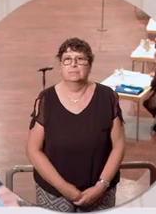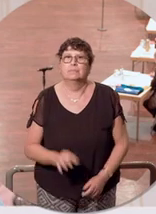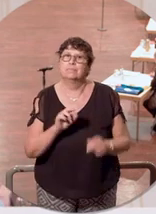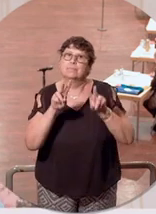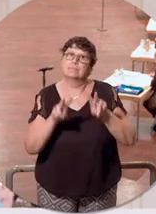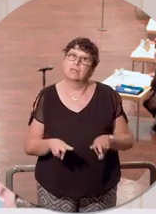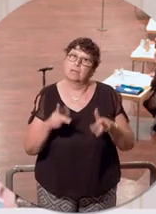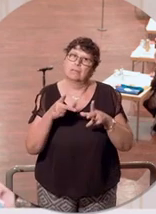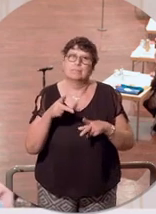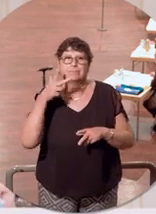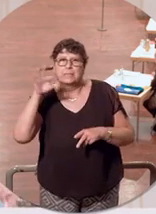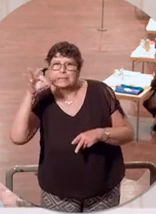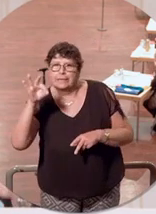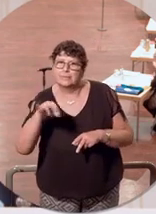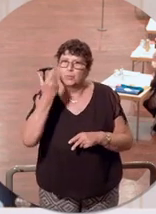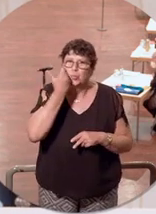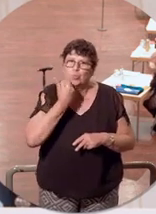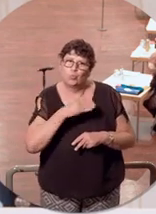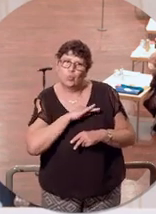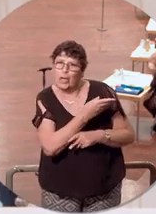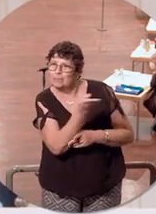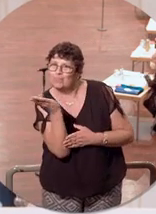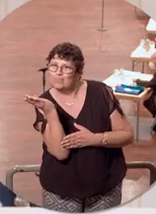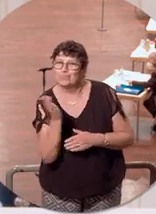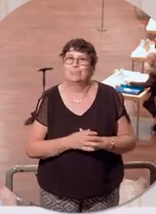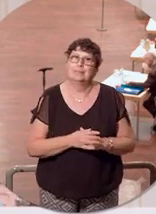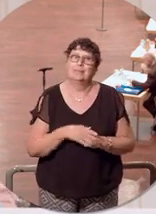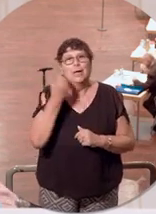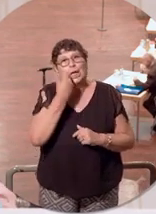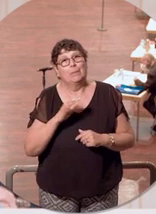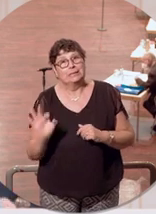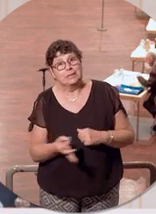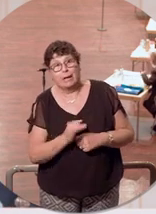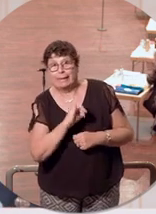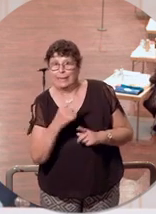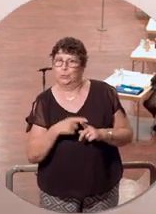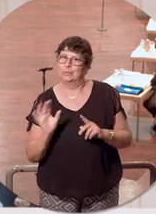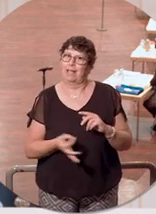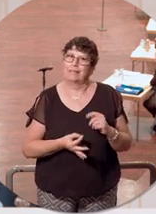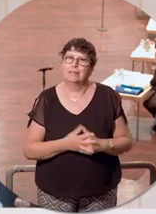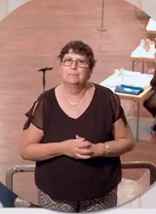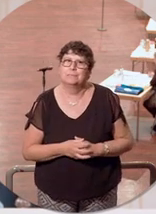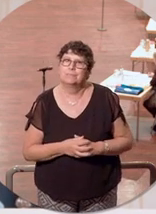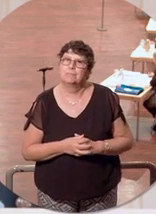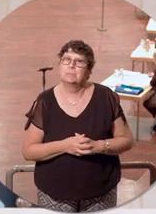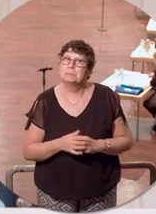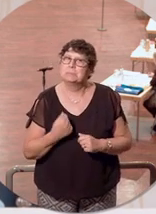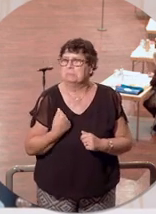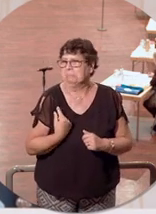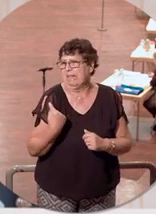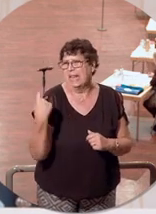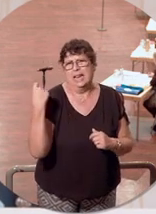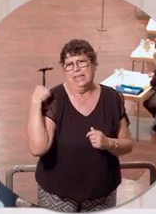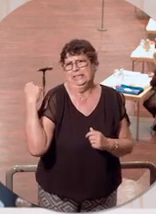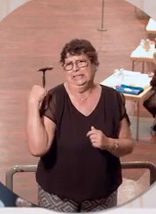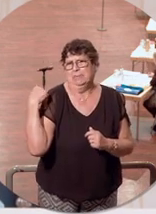Sehr geehrter Herr Präsident, liebe Kolleginnen, liebe Kollegen, liebe Saarländerinnen, liebe Saarländer. Als ich zum letzten